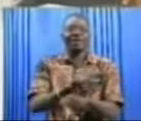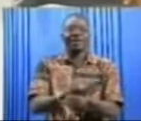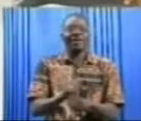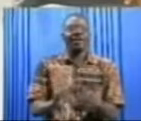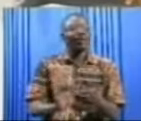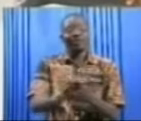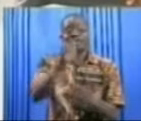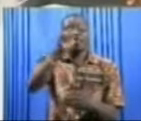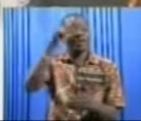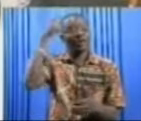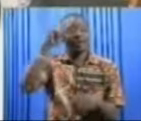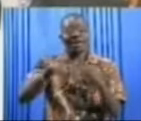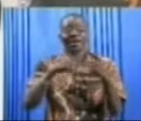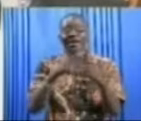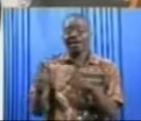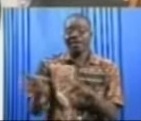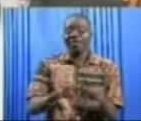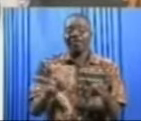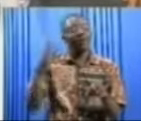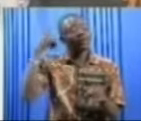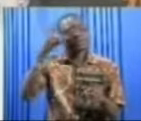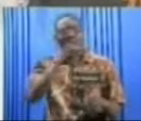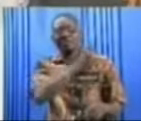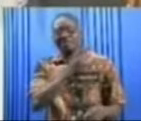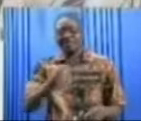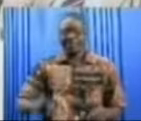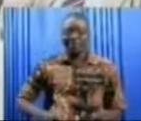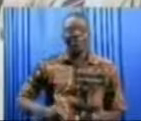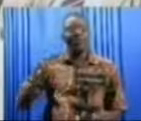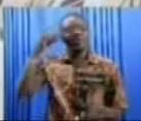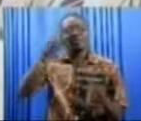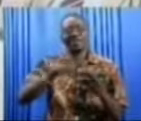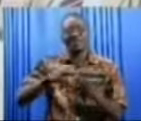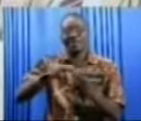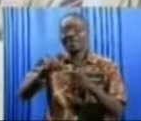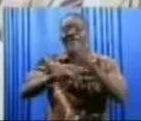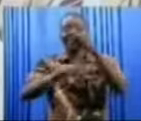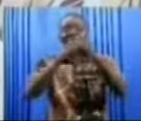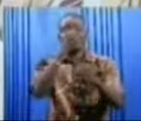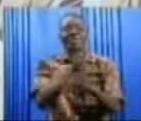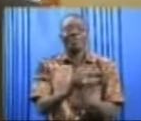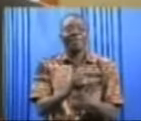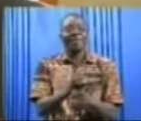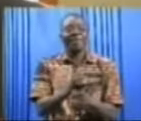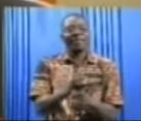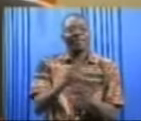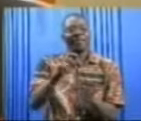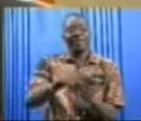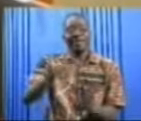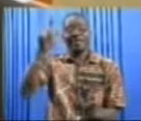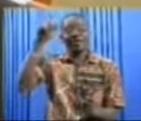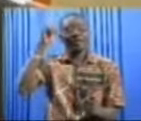que c'est appréciable quand on traite de grands enjeux de diplomatie, des grands enjeux de relations internationales et des grands enjeux sur les négociations régionales.